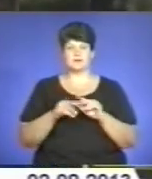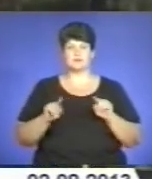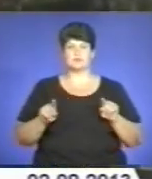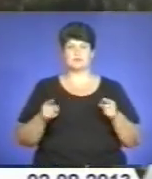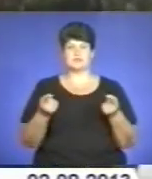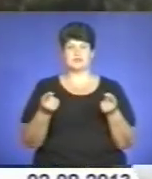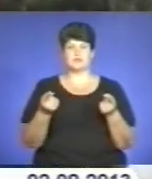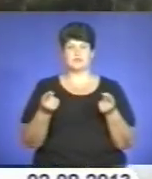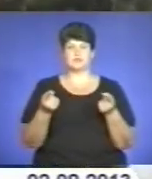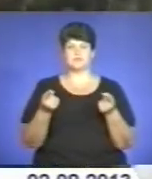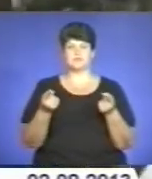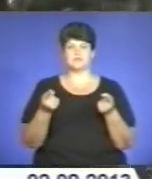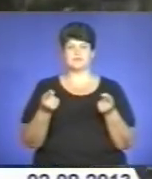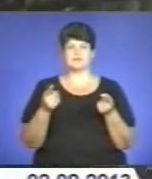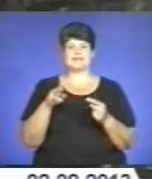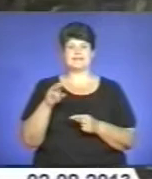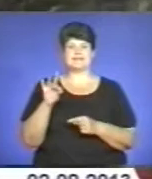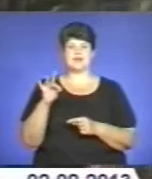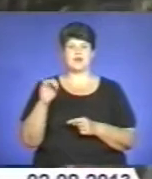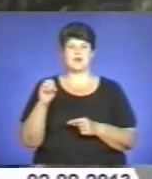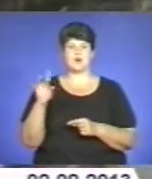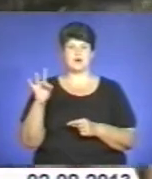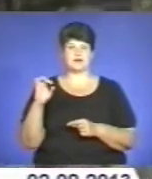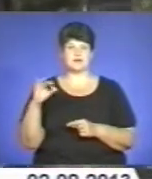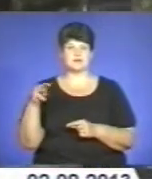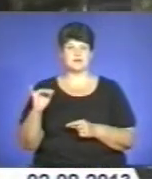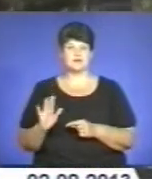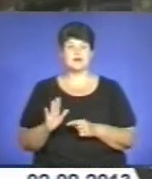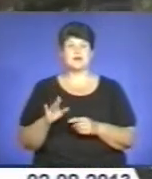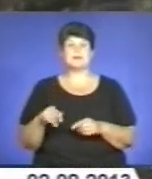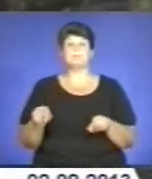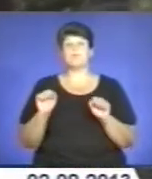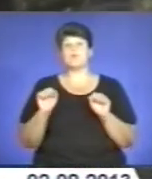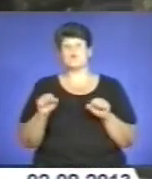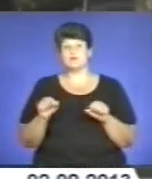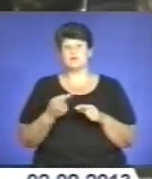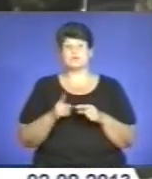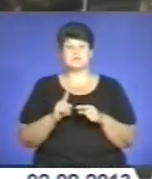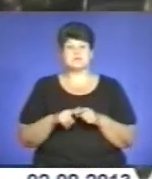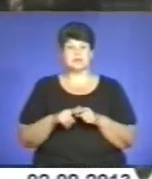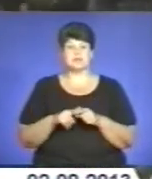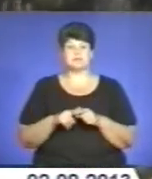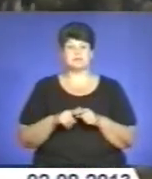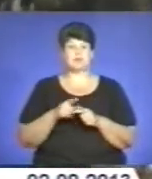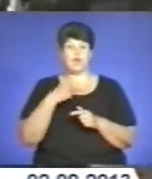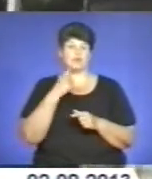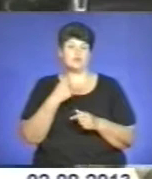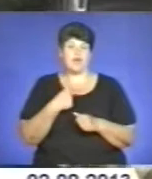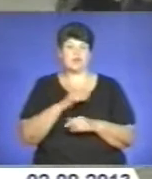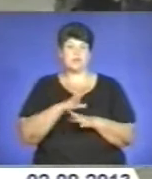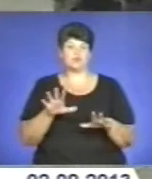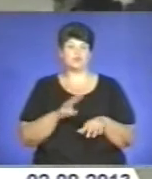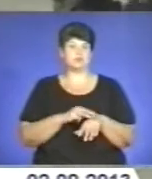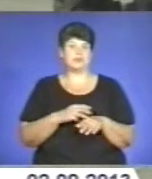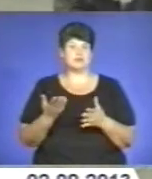терористів. Можливо, це не виключено, що я стану в майбутньому теж